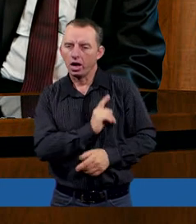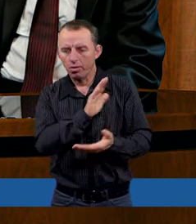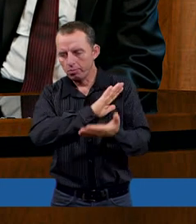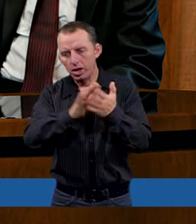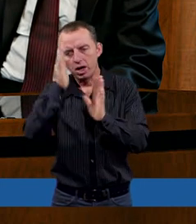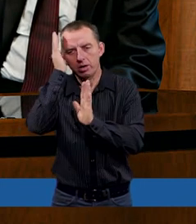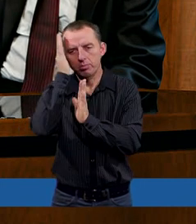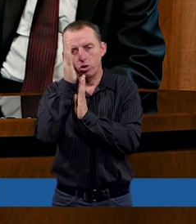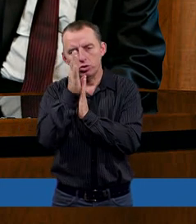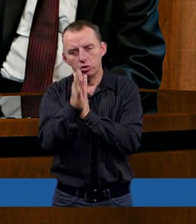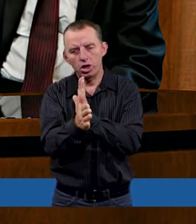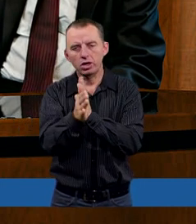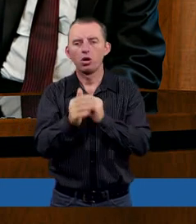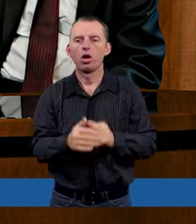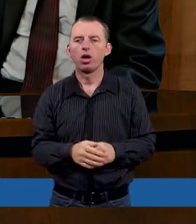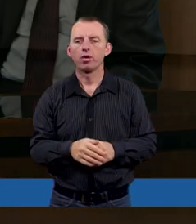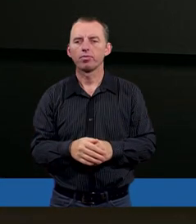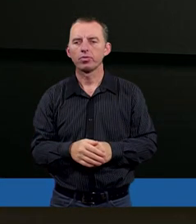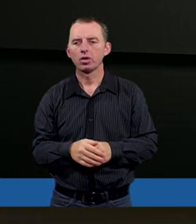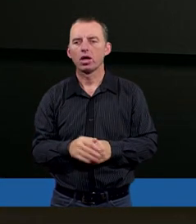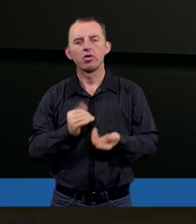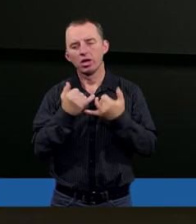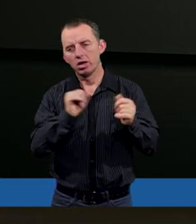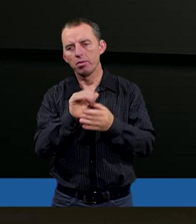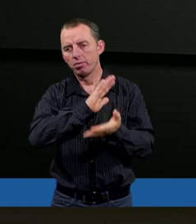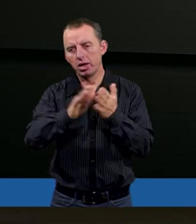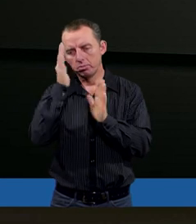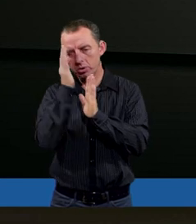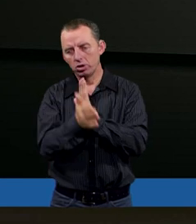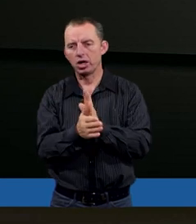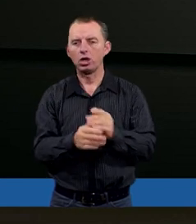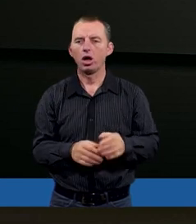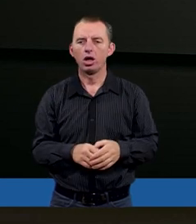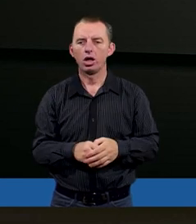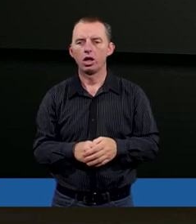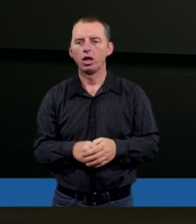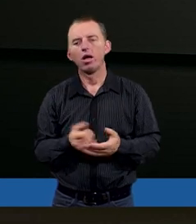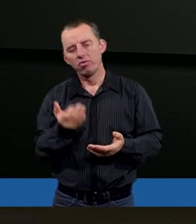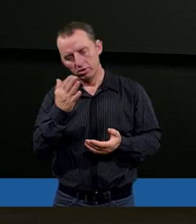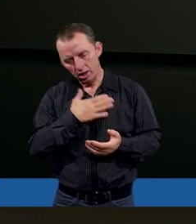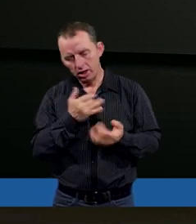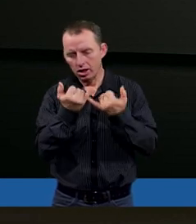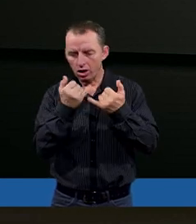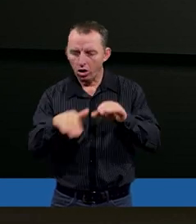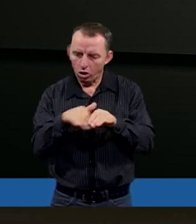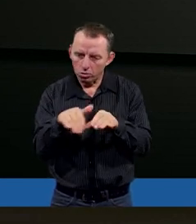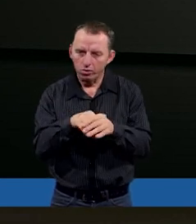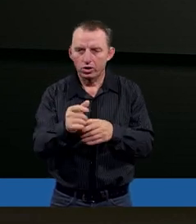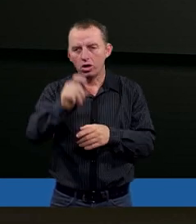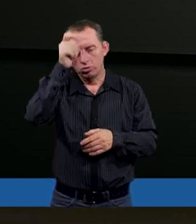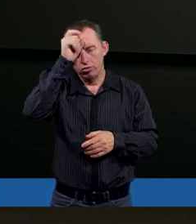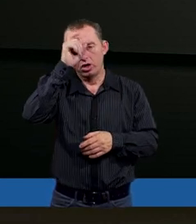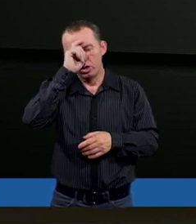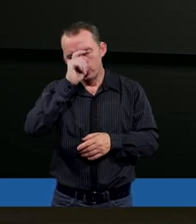bezpośrednio, prawda? W ten czy w inny sposób, ale bezpośrednio. No ale wiemy też, że bywa i tak, że człowiek